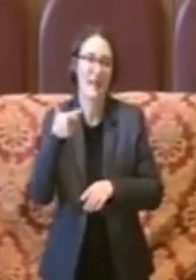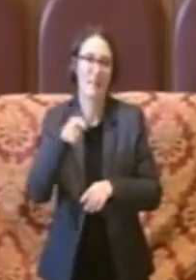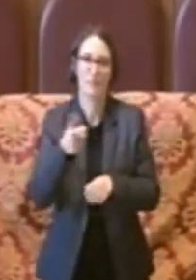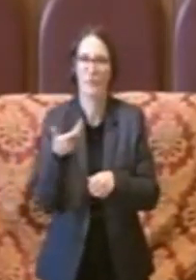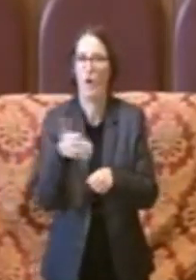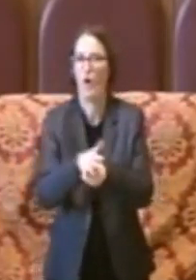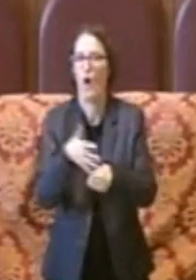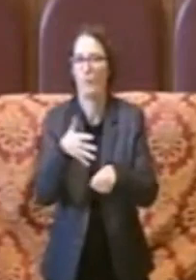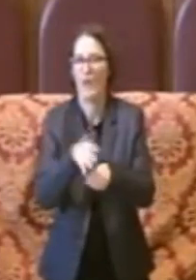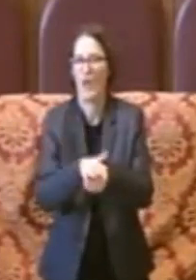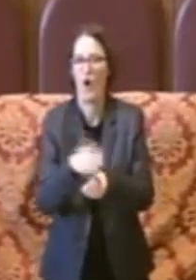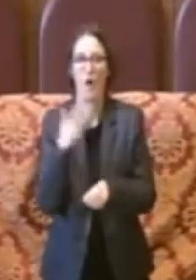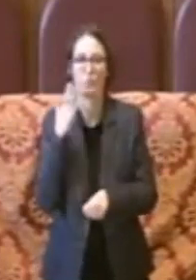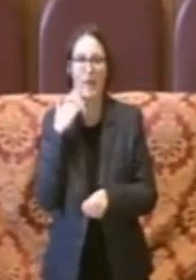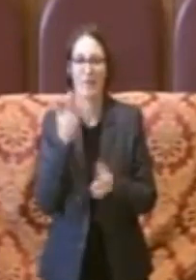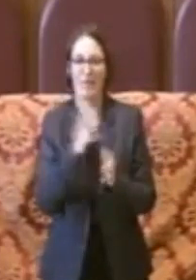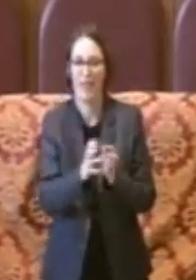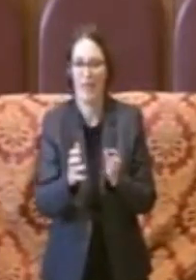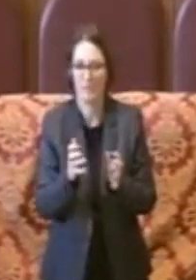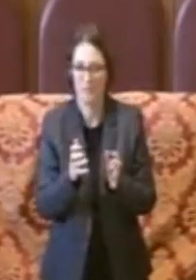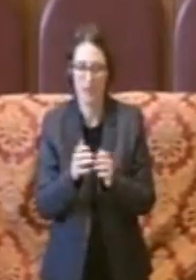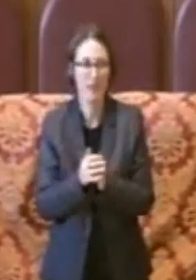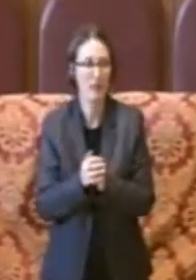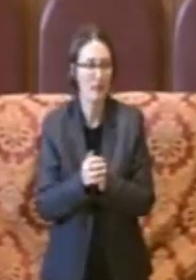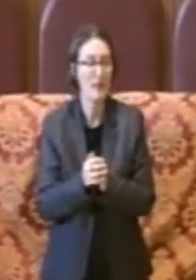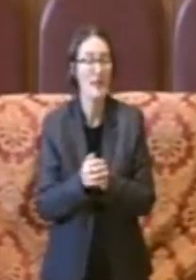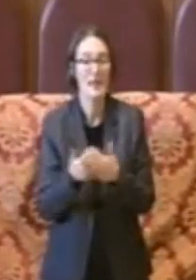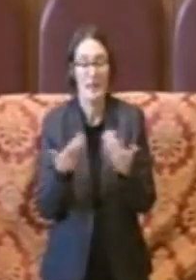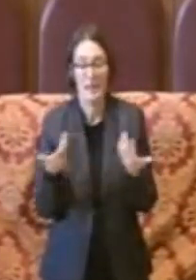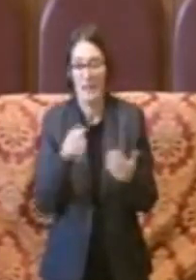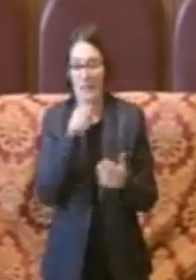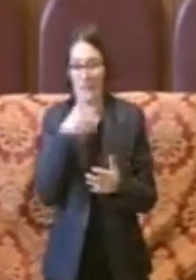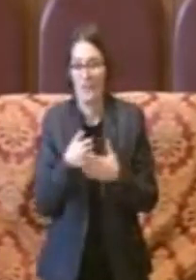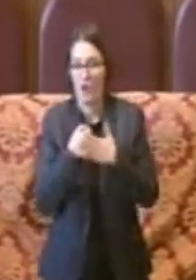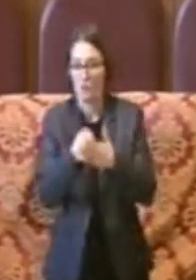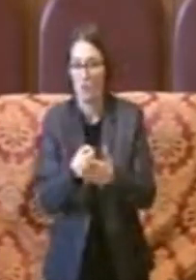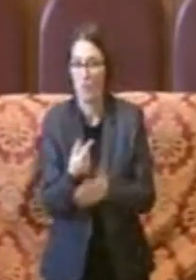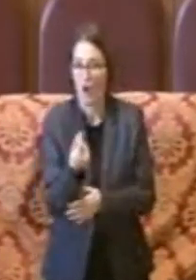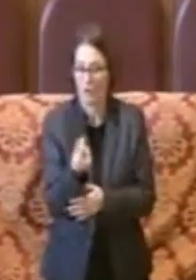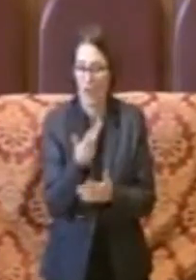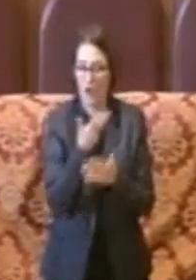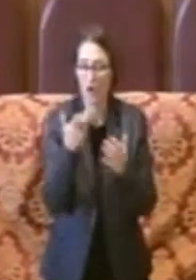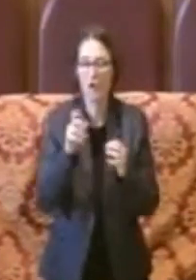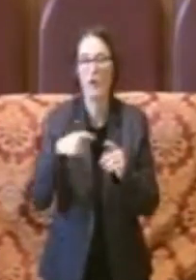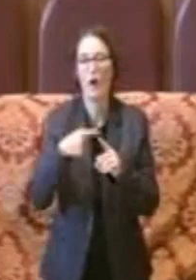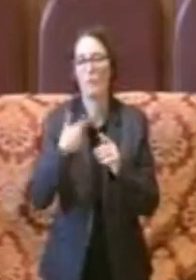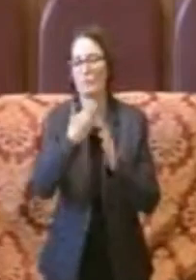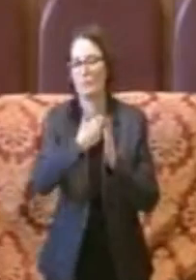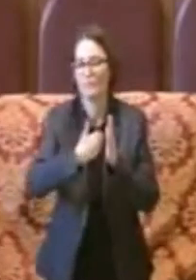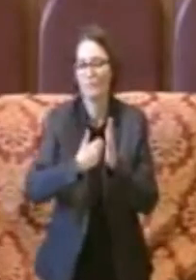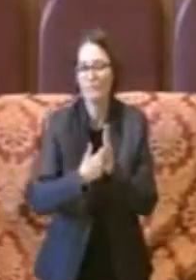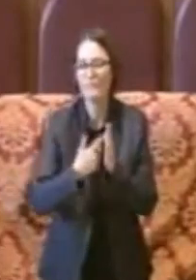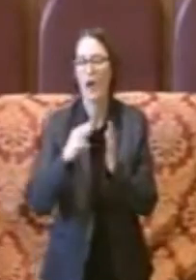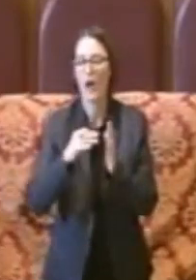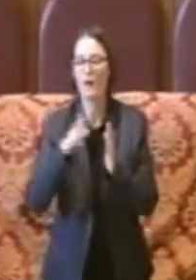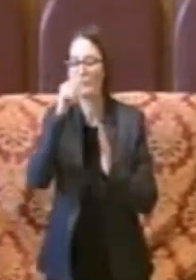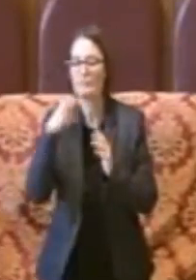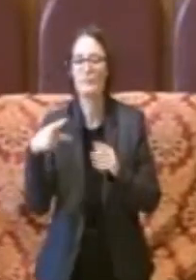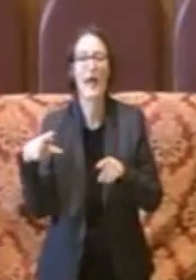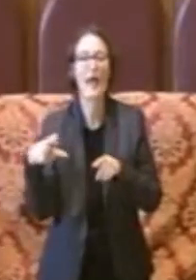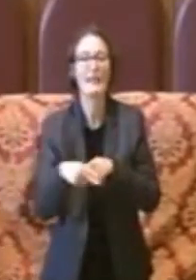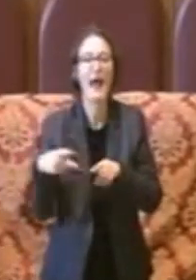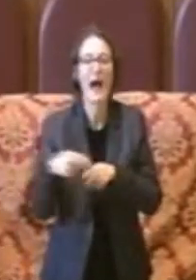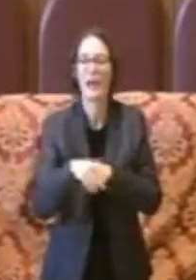deficitarie, quindi a quel punto con un supporto economico e con un piano di razionalizzazione, di taglio anche delle